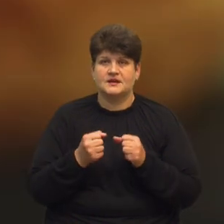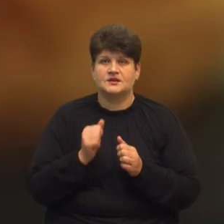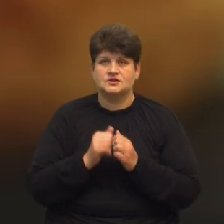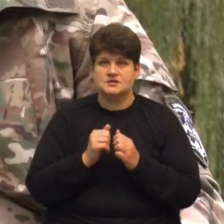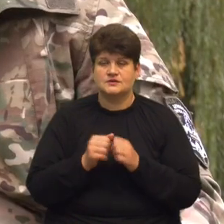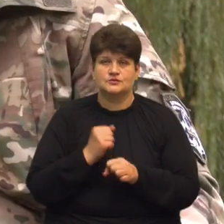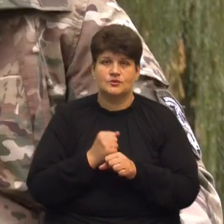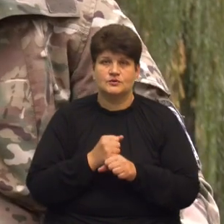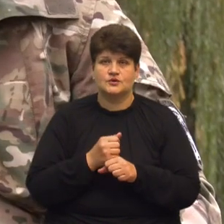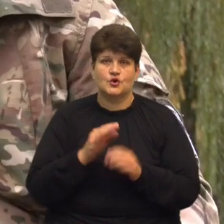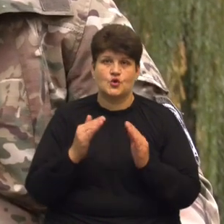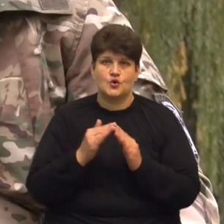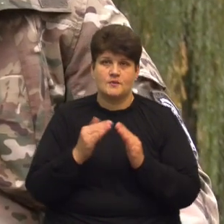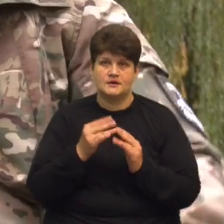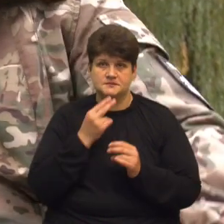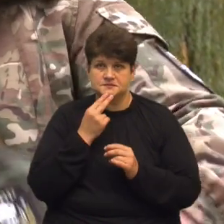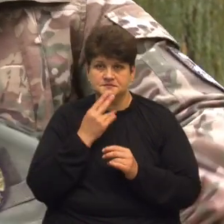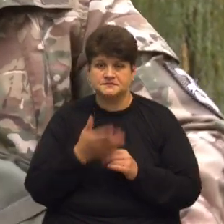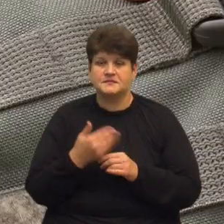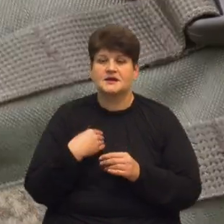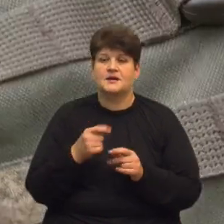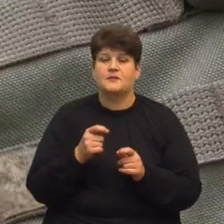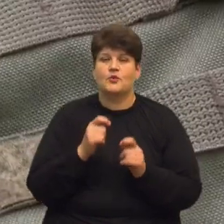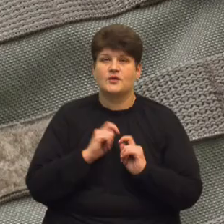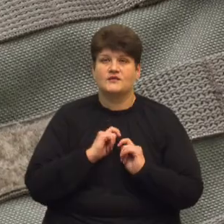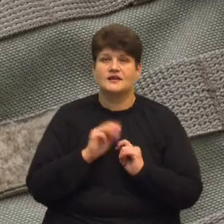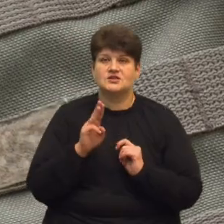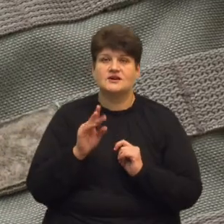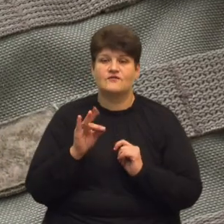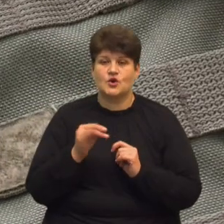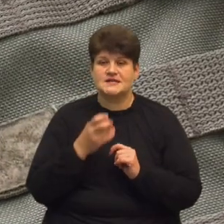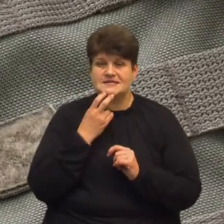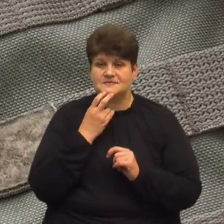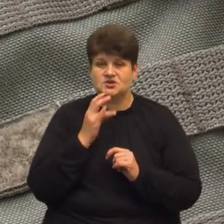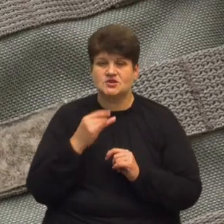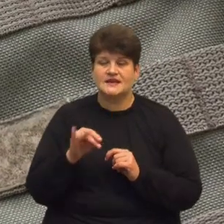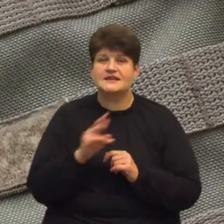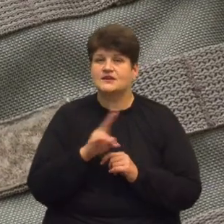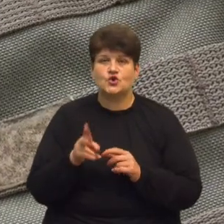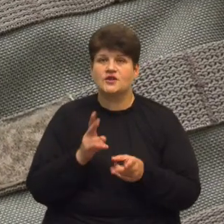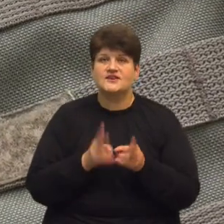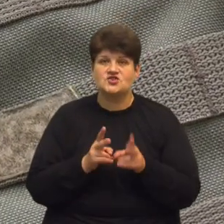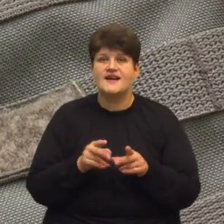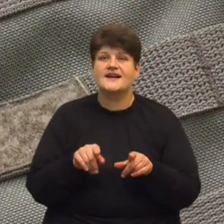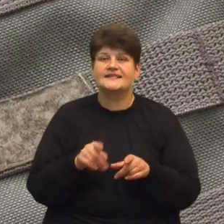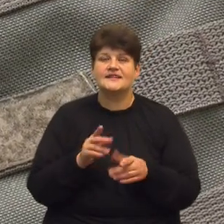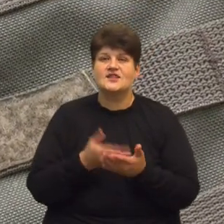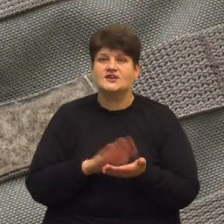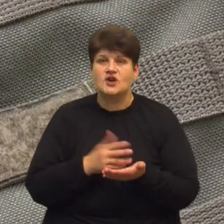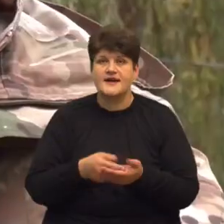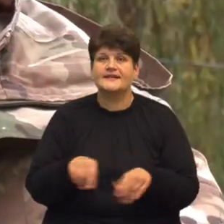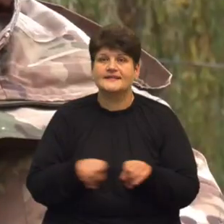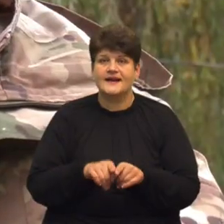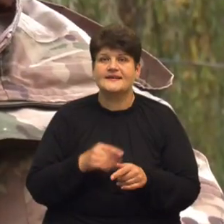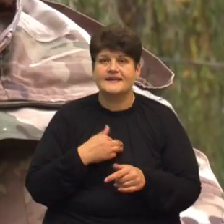страви та десерти Мені мої друзі подарували шеврон, такий смішний Ніхто не жарить так, як я Так що я свою одну таку